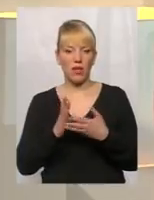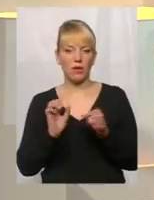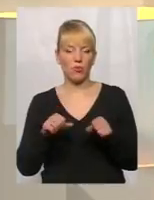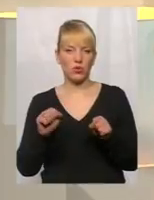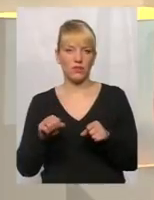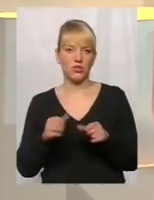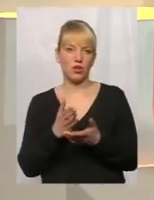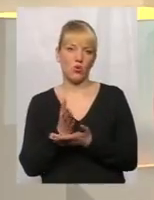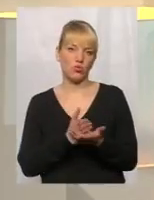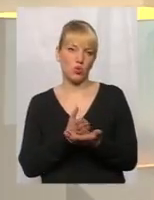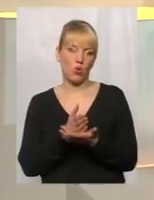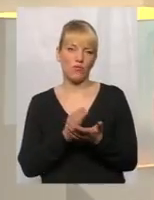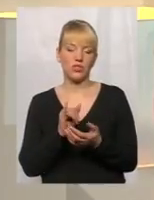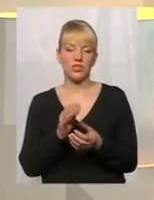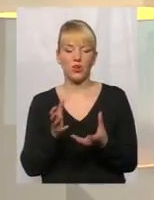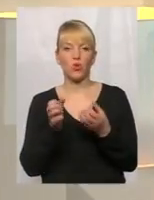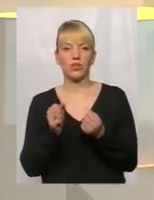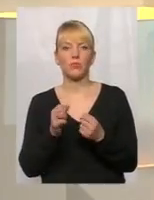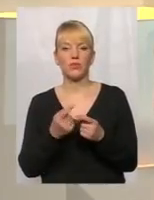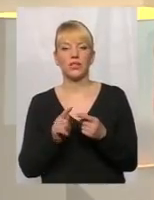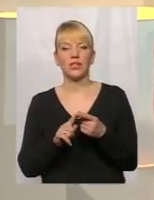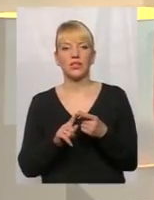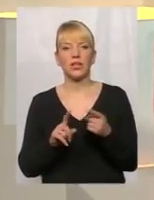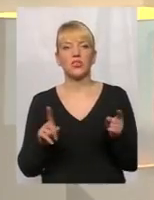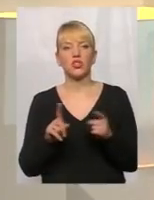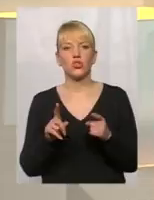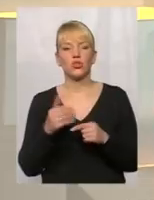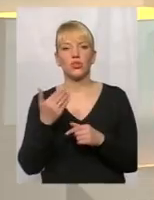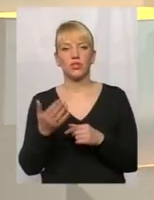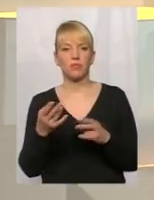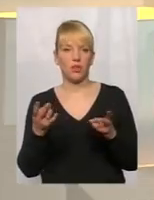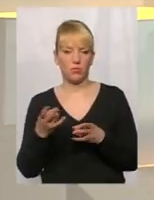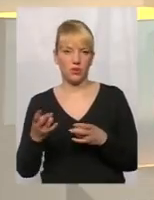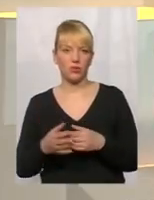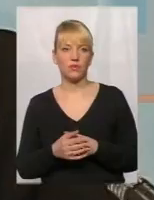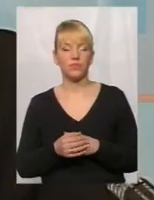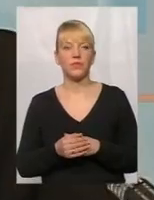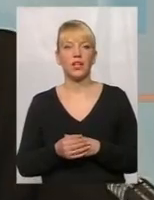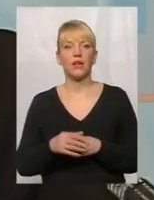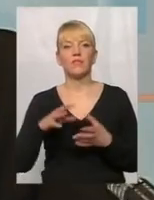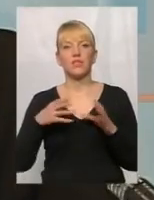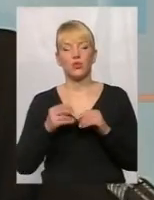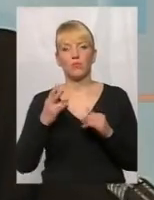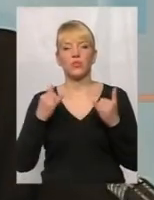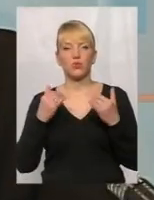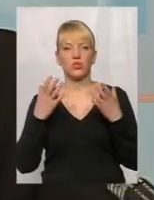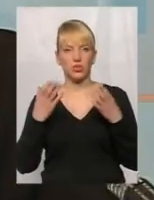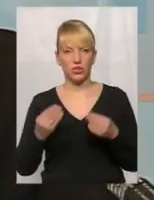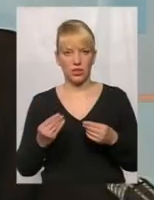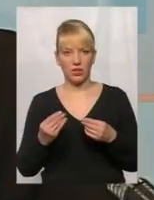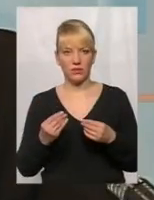обслуговуватись і отримувати те, що їм необхідно. Ну, в цілому, на сьогоднішній день